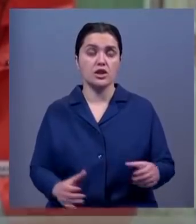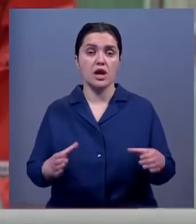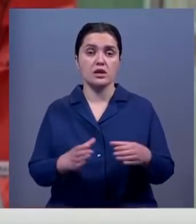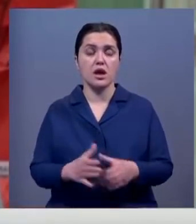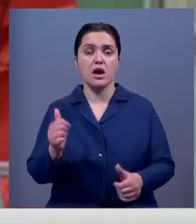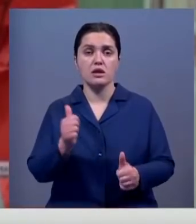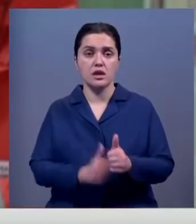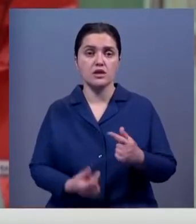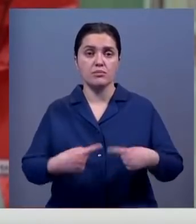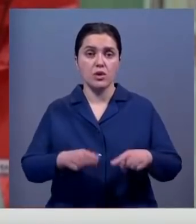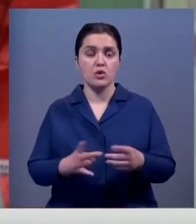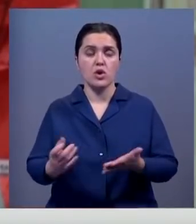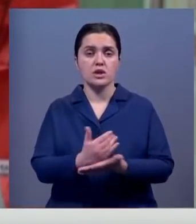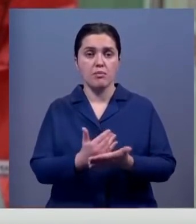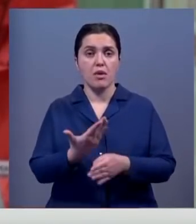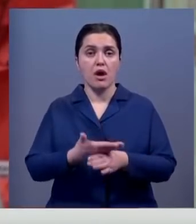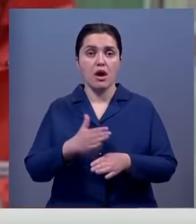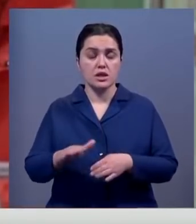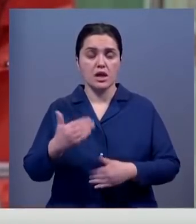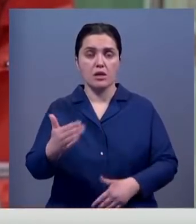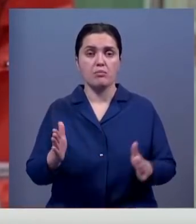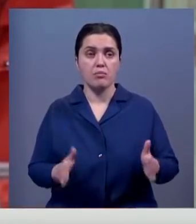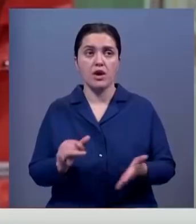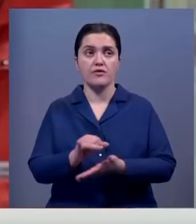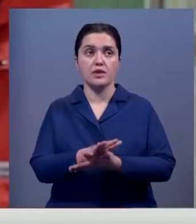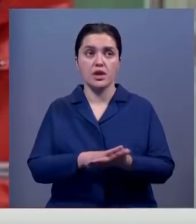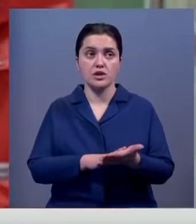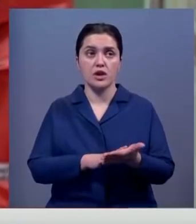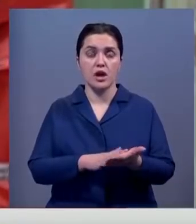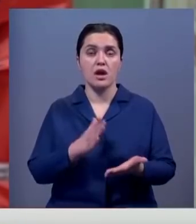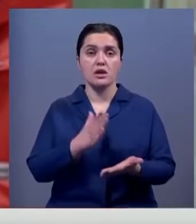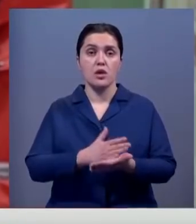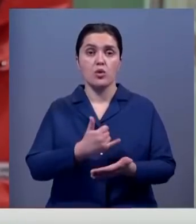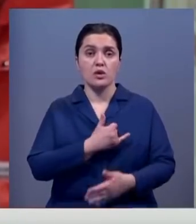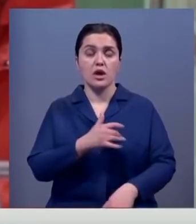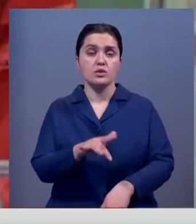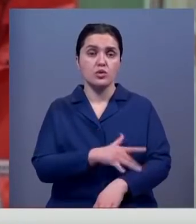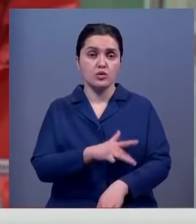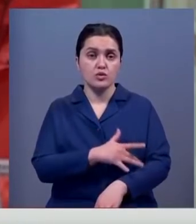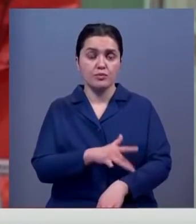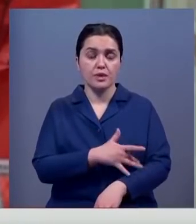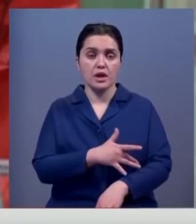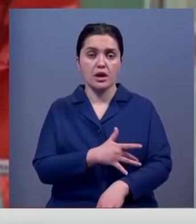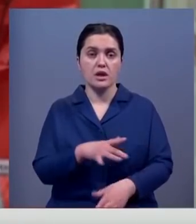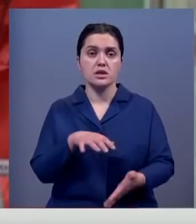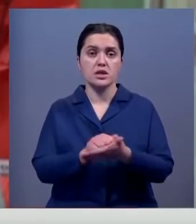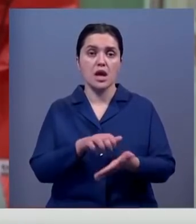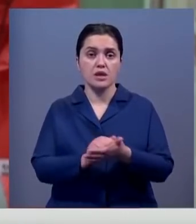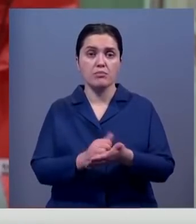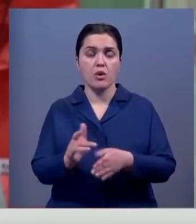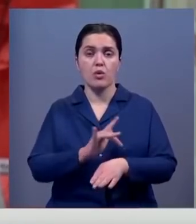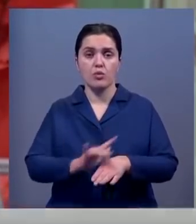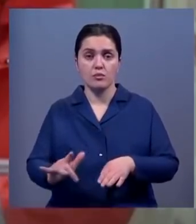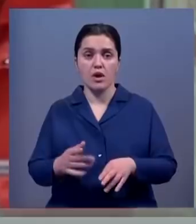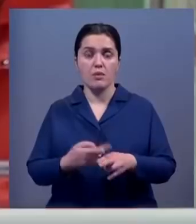собирает отдельно эти емкости, а в дальнейшем уже есть у нас службы, те, которые занимаются утилизацией